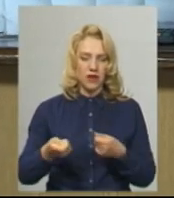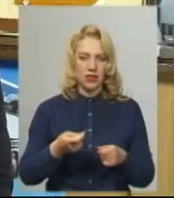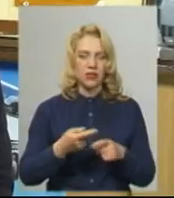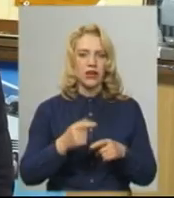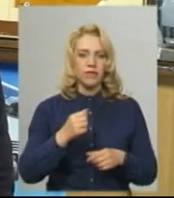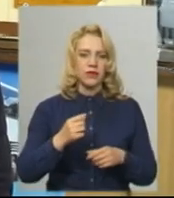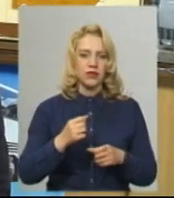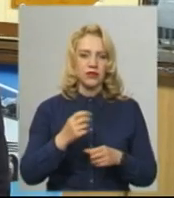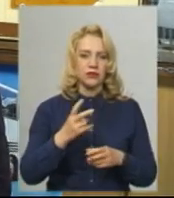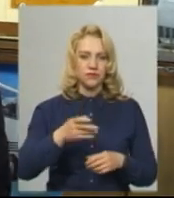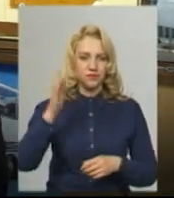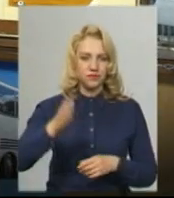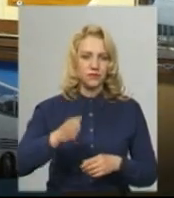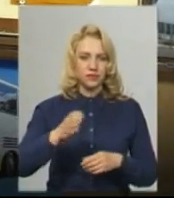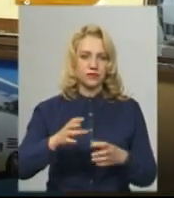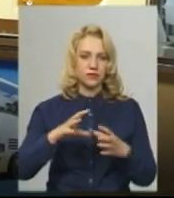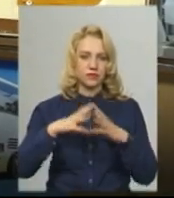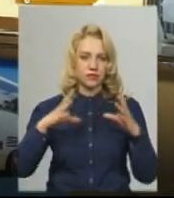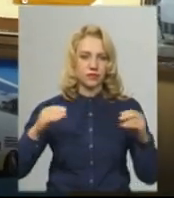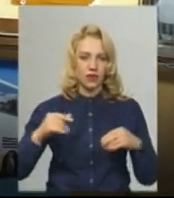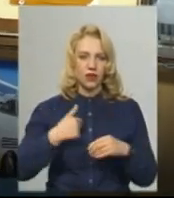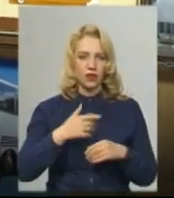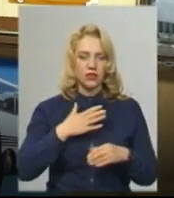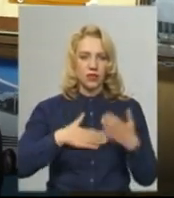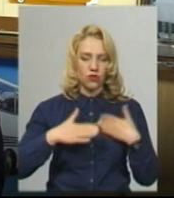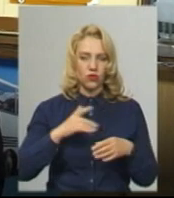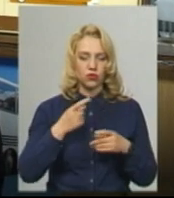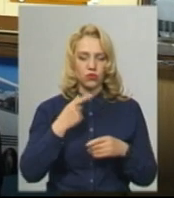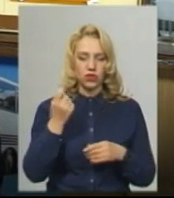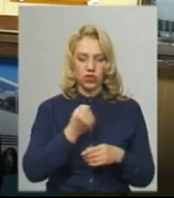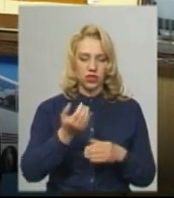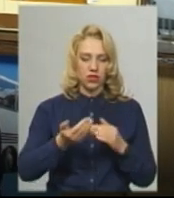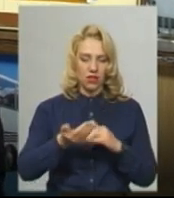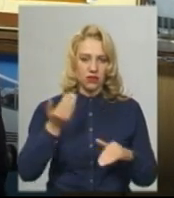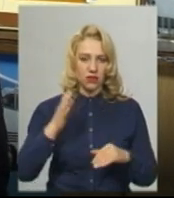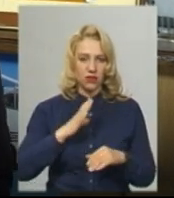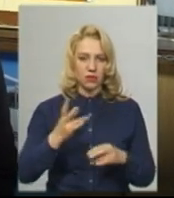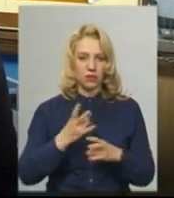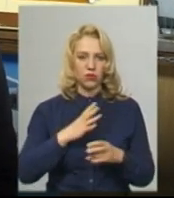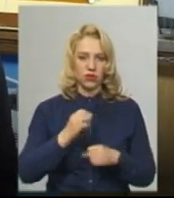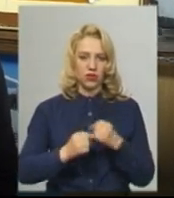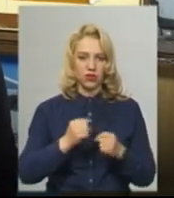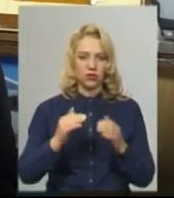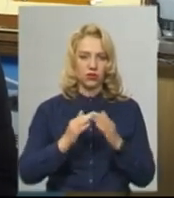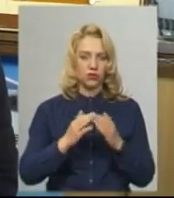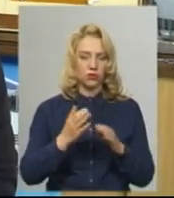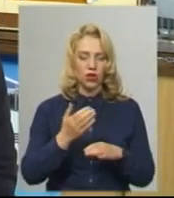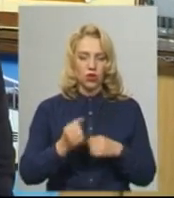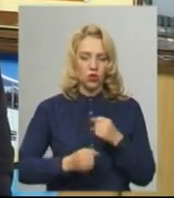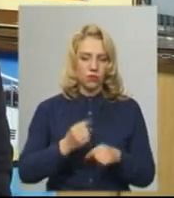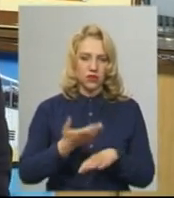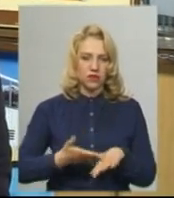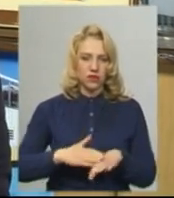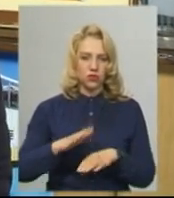транспортом. Задоволена, бо мені потрібно було тиждень назад їхати додому, дібратися взагалі немає. Я з іншої області, потрібно було додому.